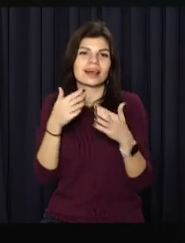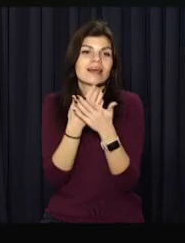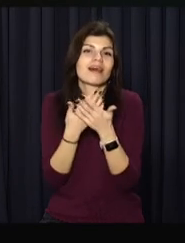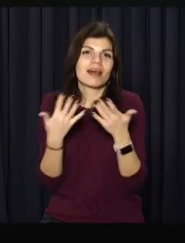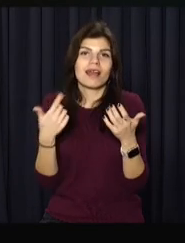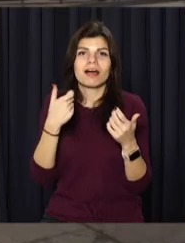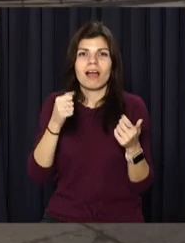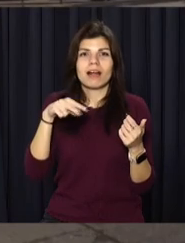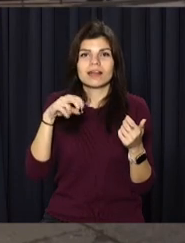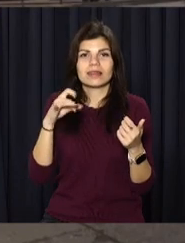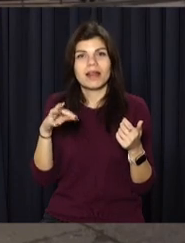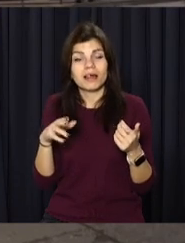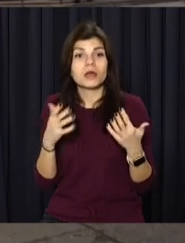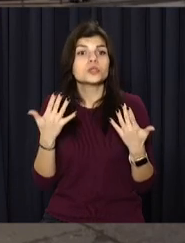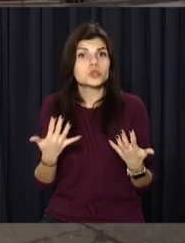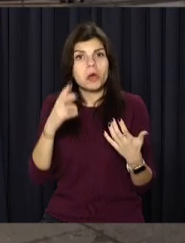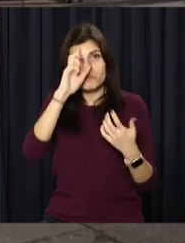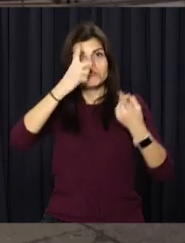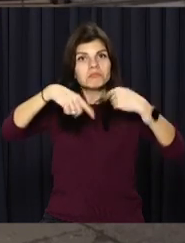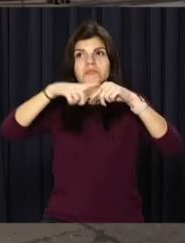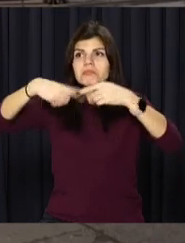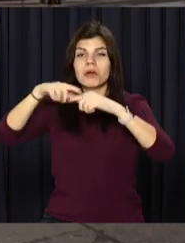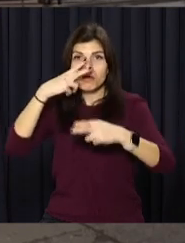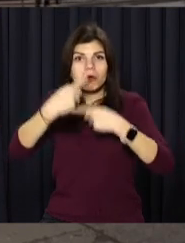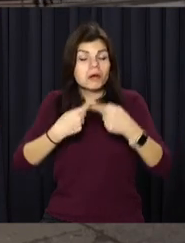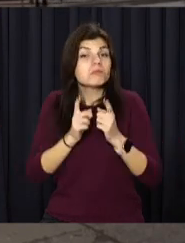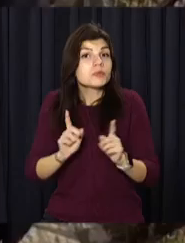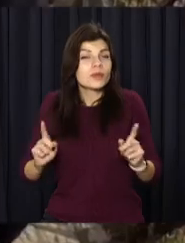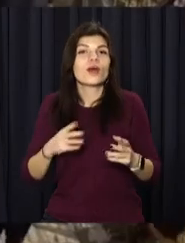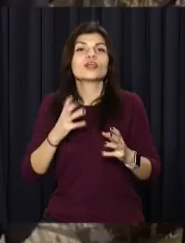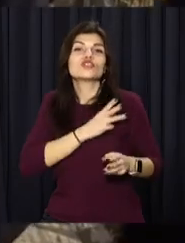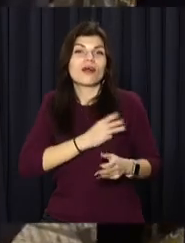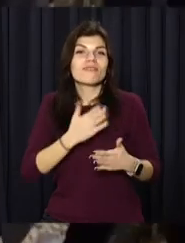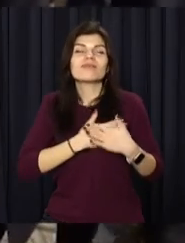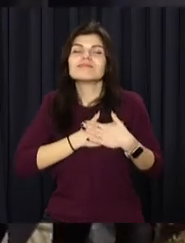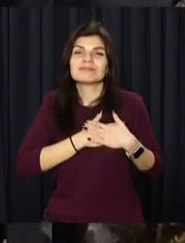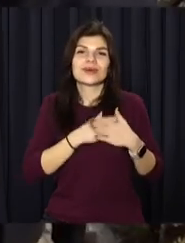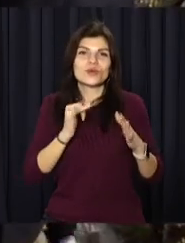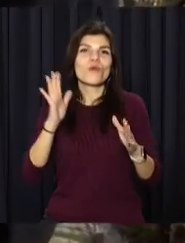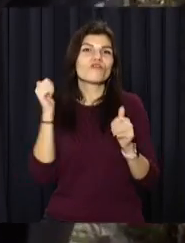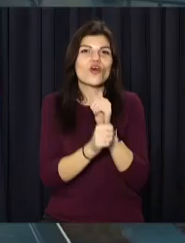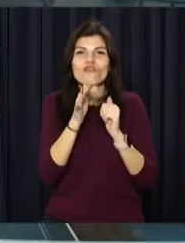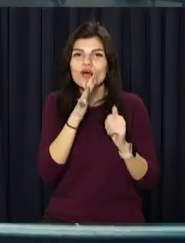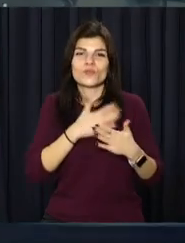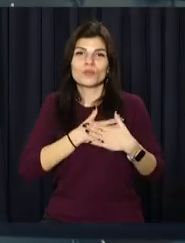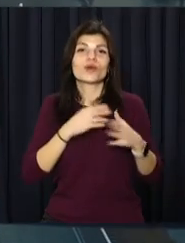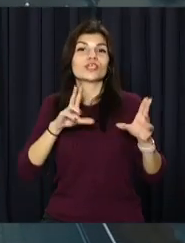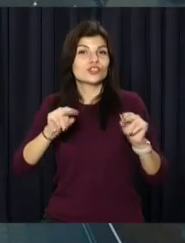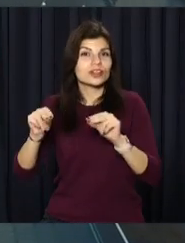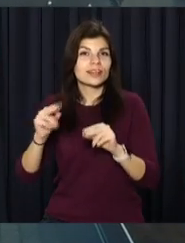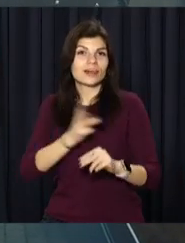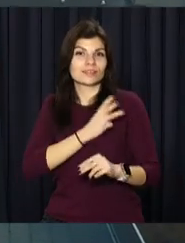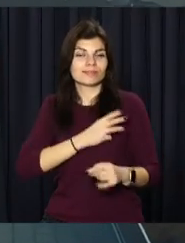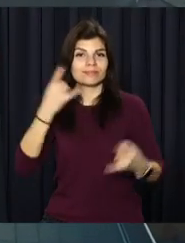галерії. Скільки країн, стільки і традицій. Бажаємо вам кохати та бути коханим повсяк час. Любові та щастя